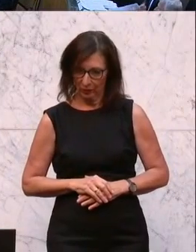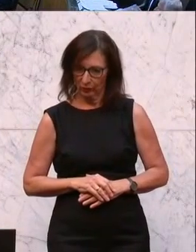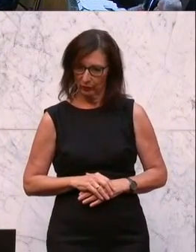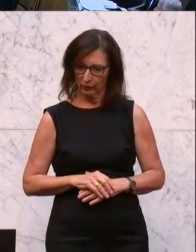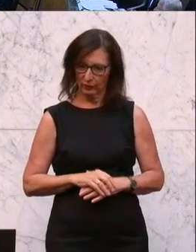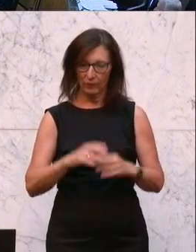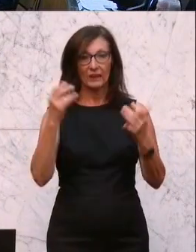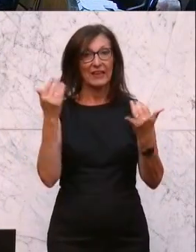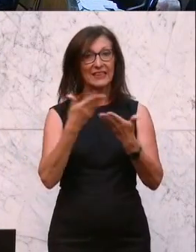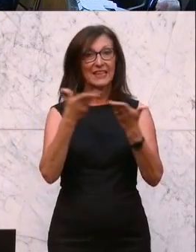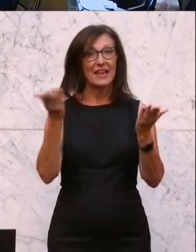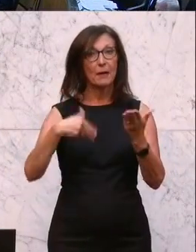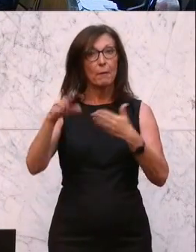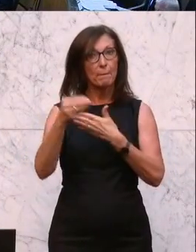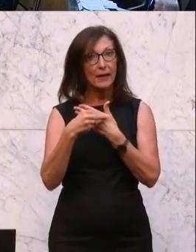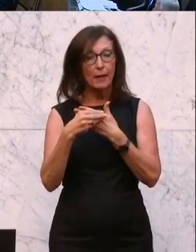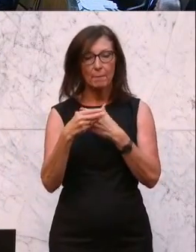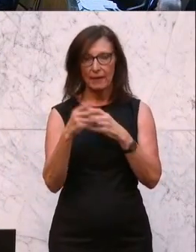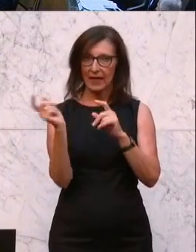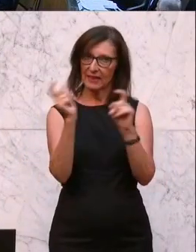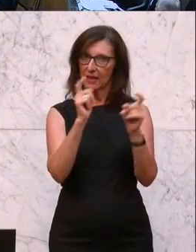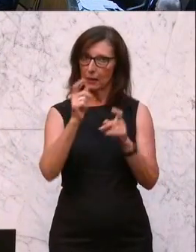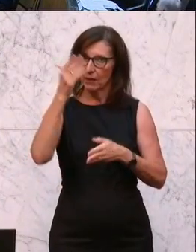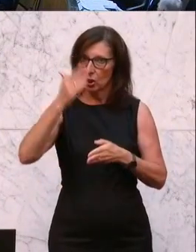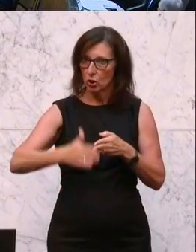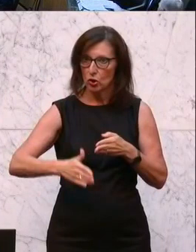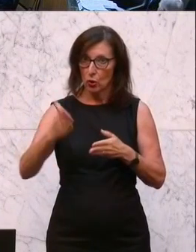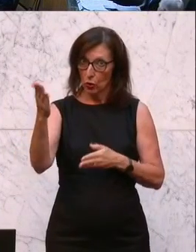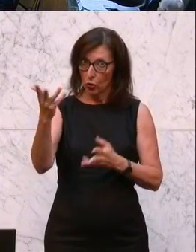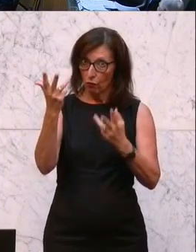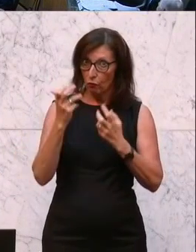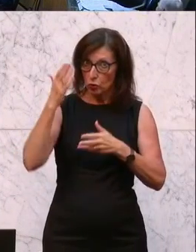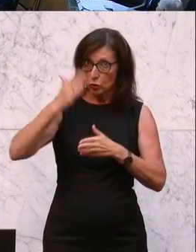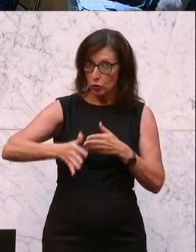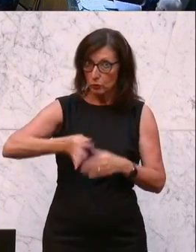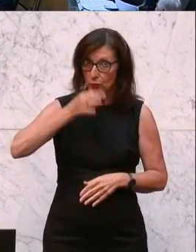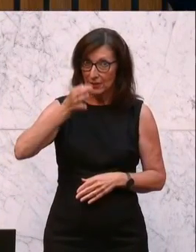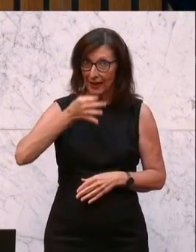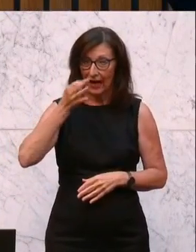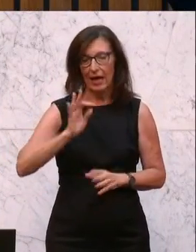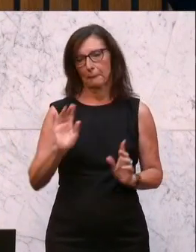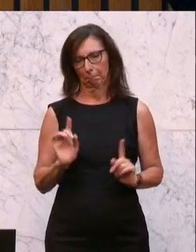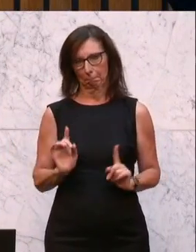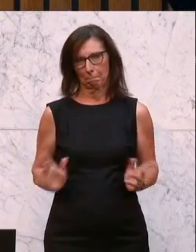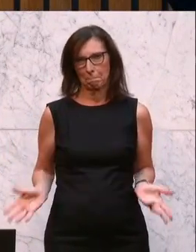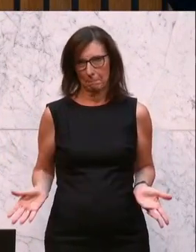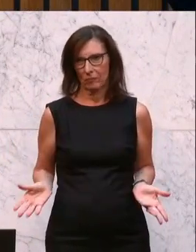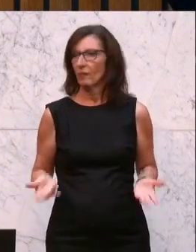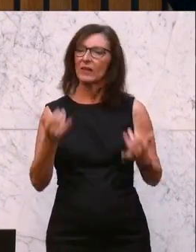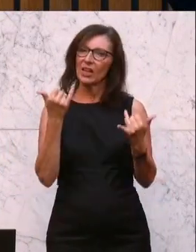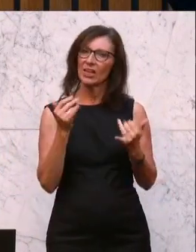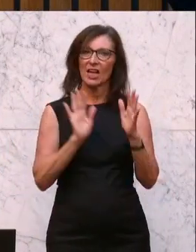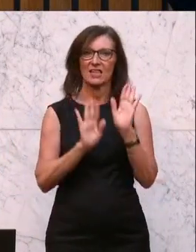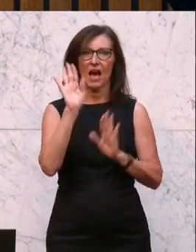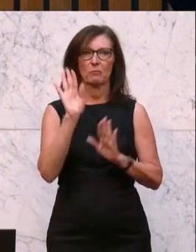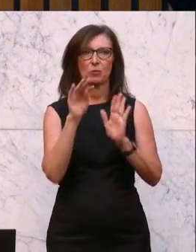Zu Wort ist niemand mehr gemeldet. Die Debatte ist geschlossen. Wünscht der Herr Berichterstatter das Schlusswort? Das ist nicht der Fall. Wir kommen zur Abstimmung